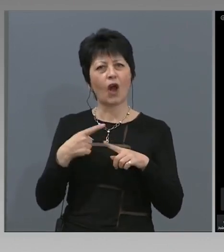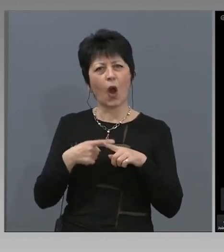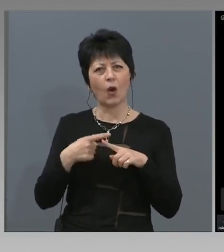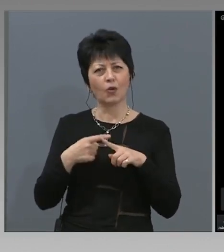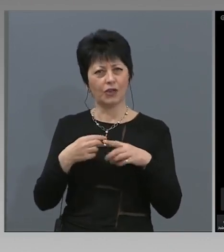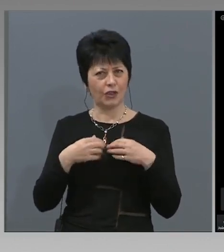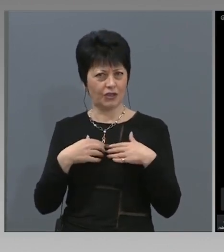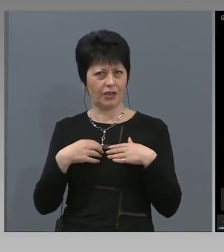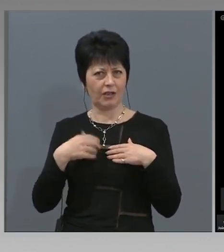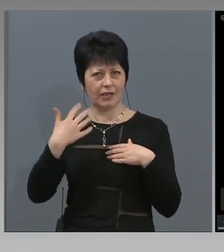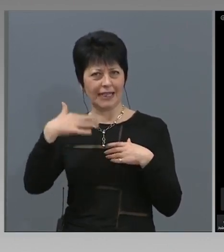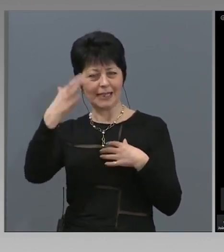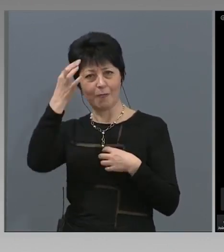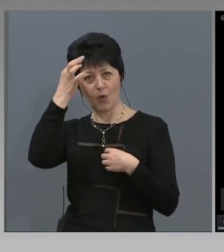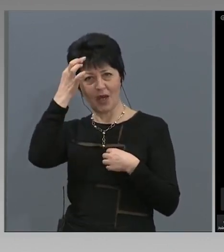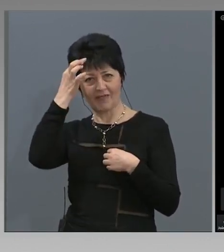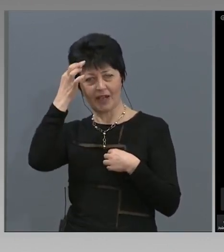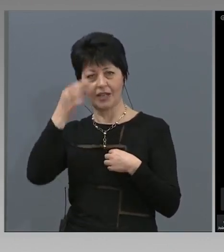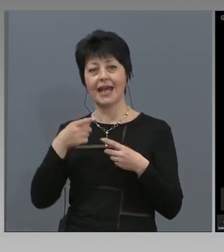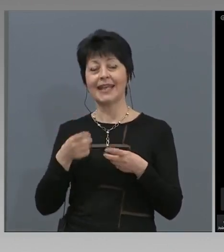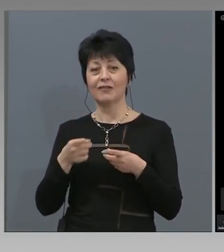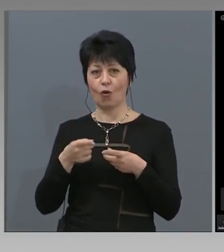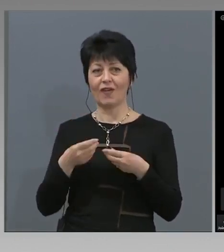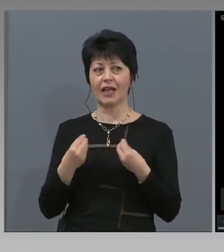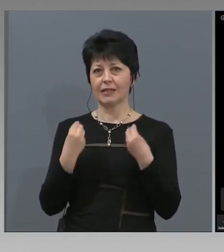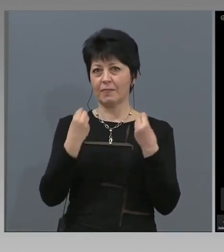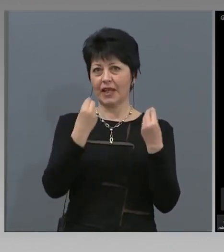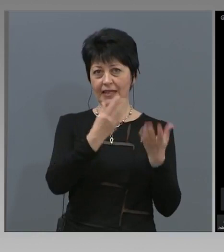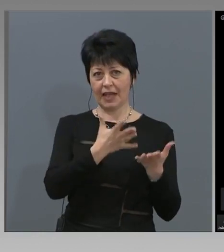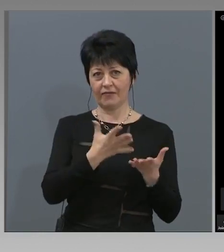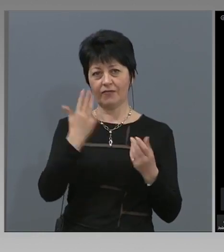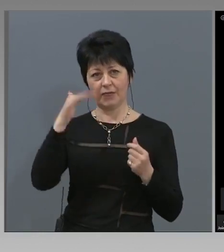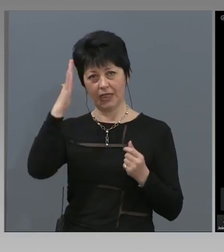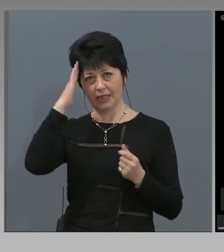Тези данни се предават в Министерството на здравеопазването.